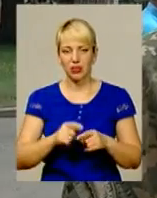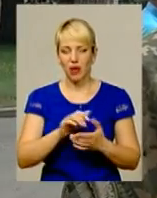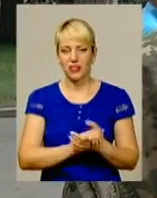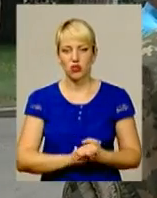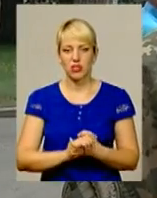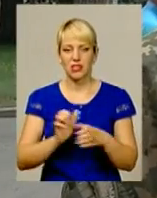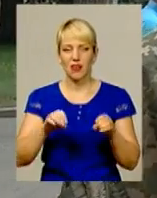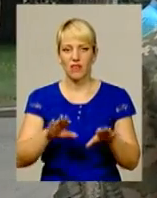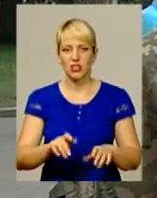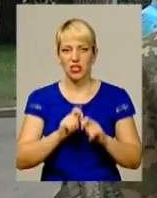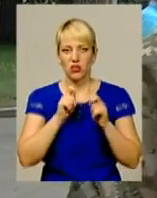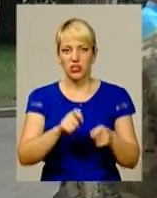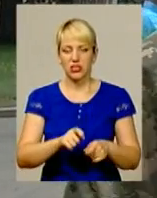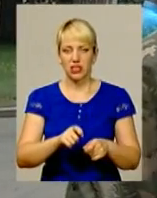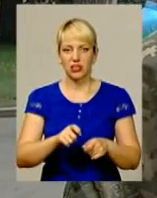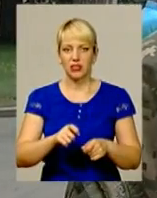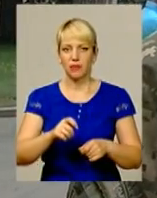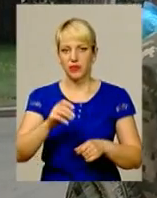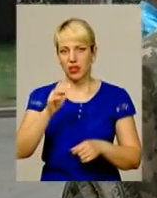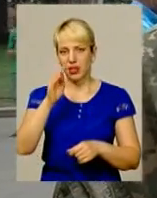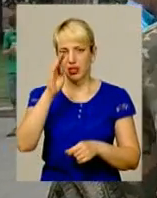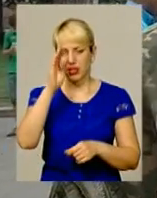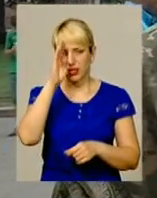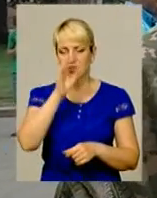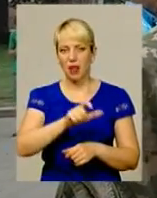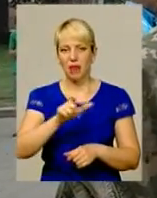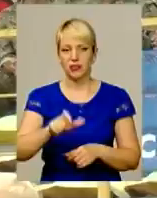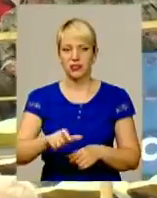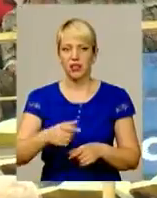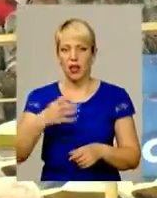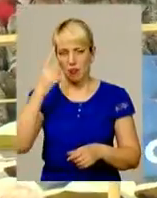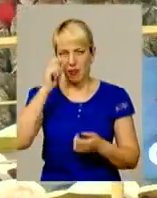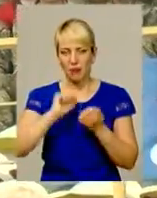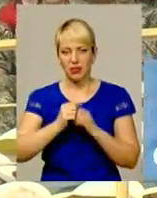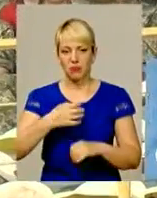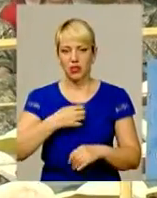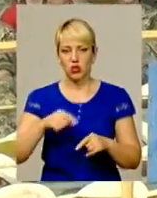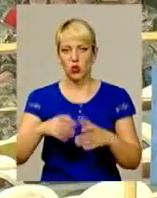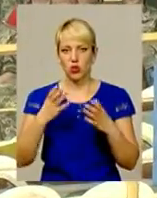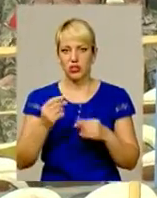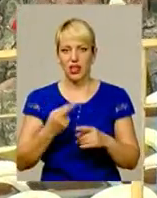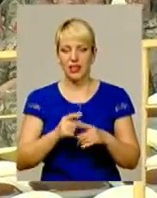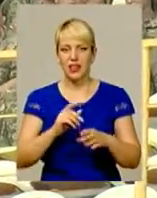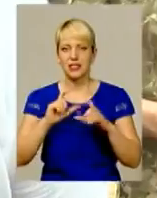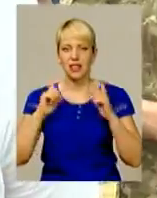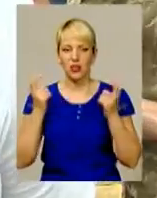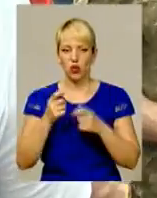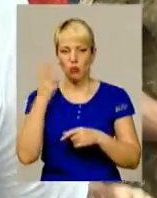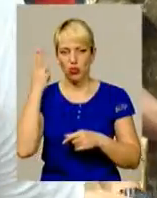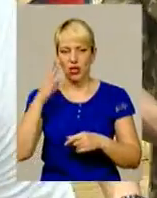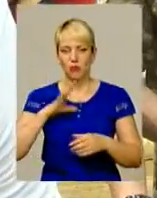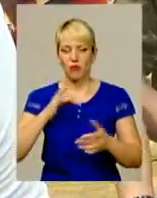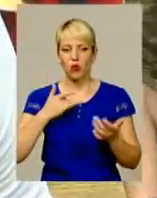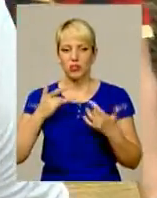вирішили наградити хлопців пам'ятним медалям Маргелова. Цього ж дня на стадіоні Поділля обласного центру відбувся